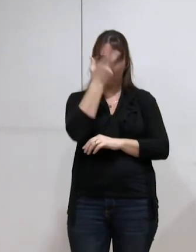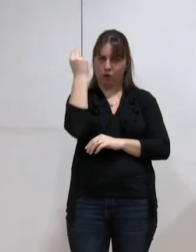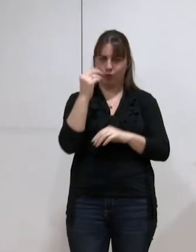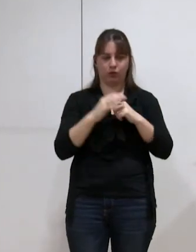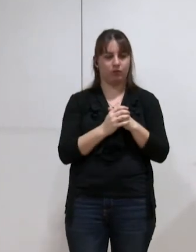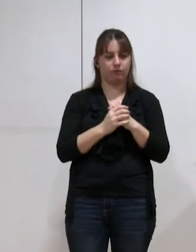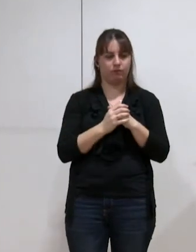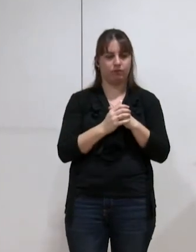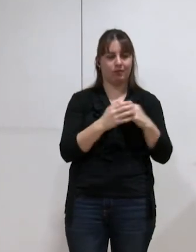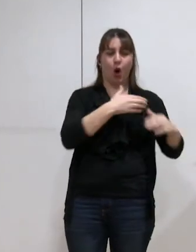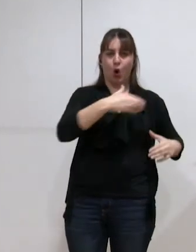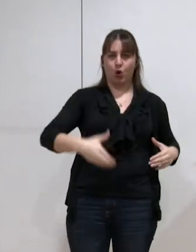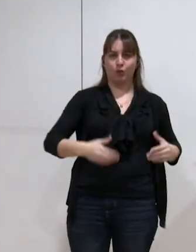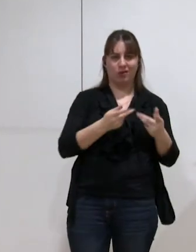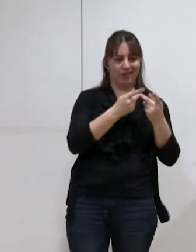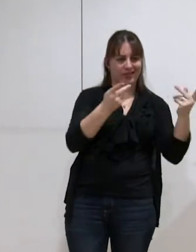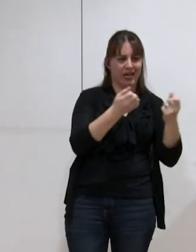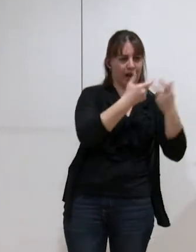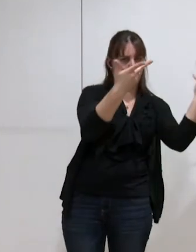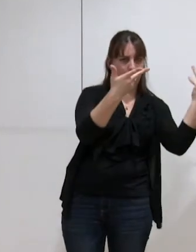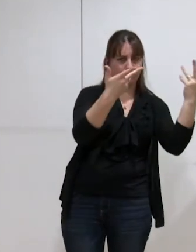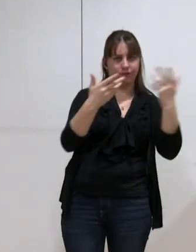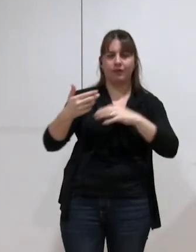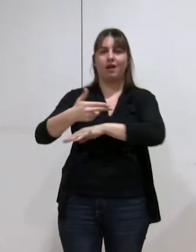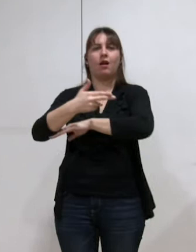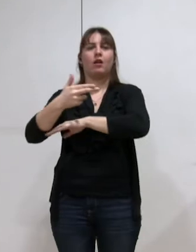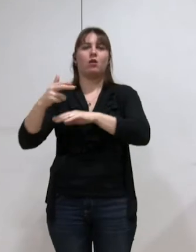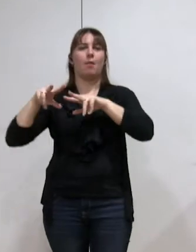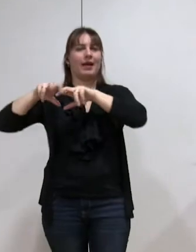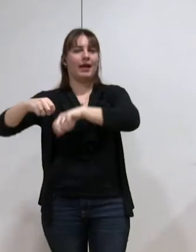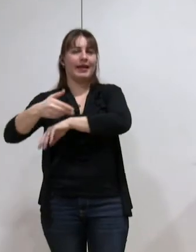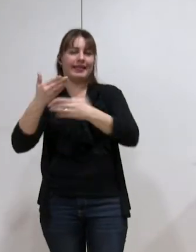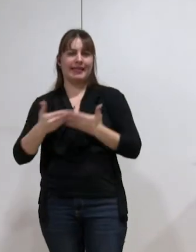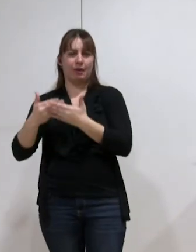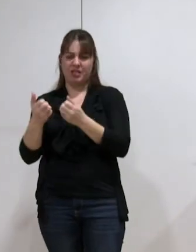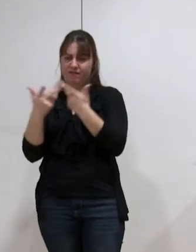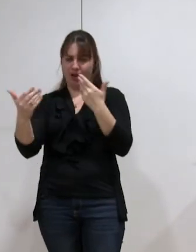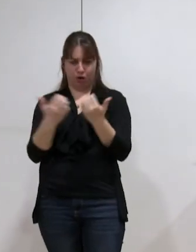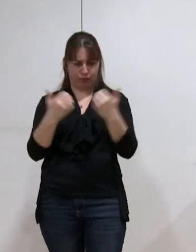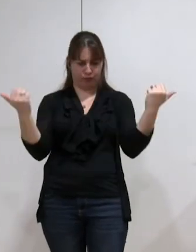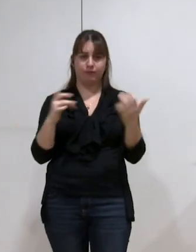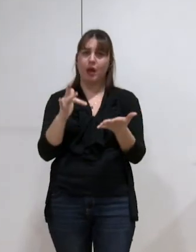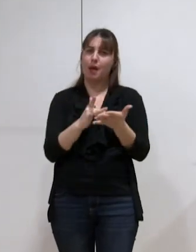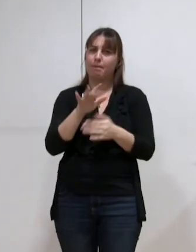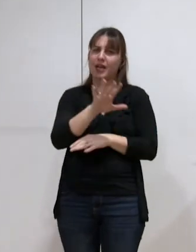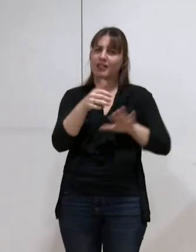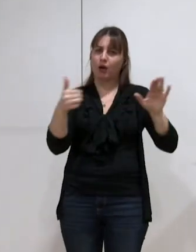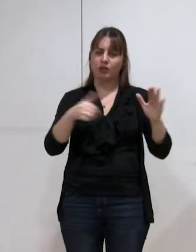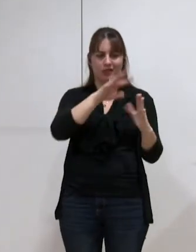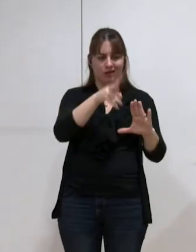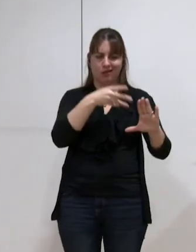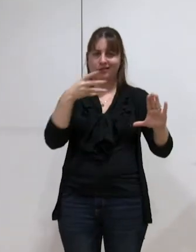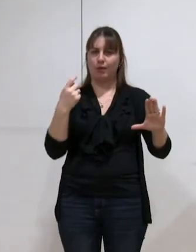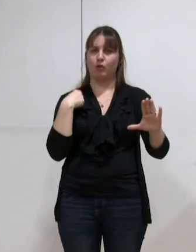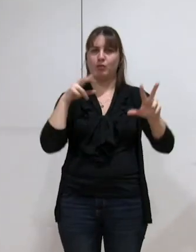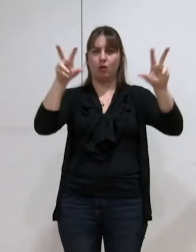déclarée par la Commune et la valeur calculée par le Cabinet. Effectivement, page 56, vous apprendrez dans le tableau intitulé